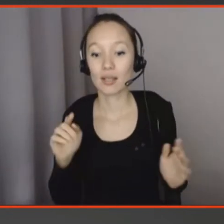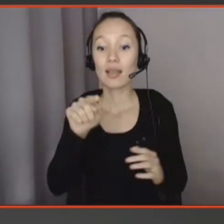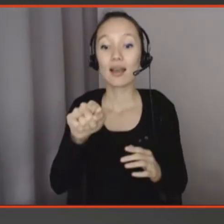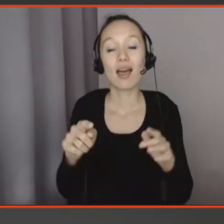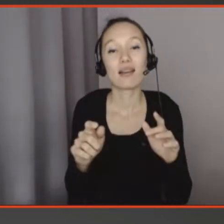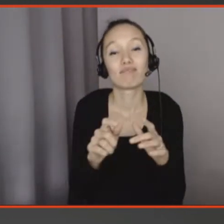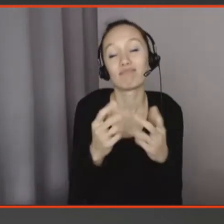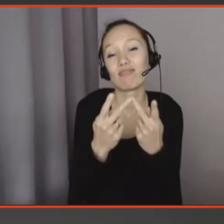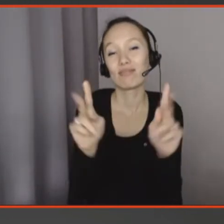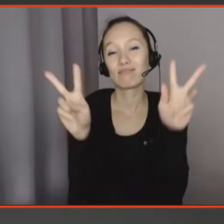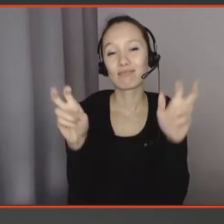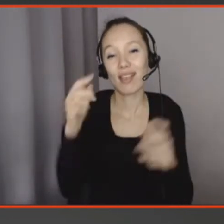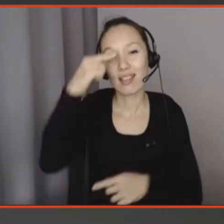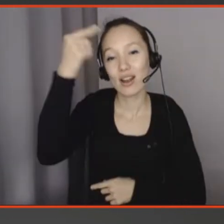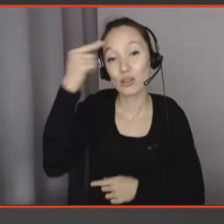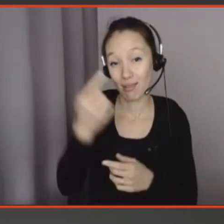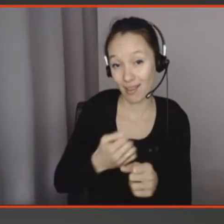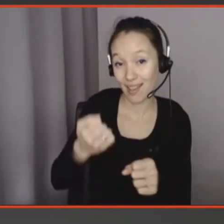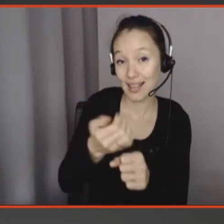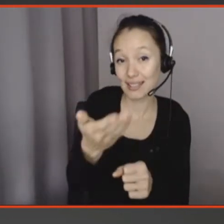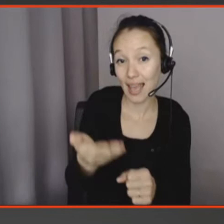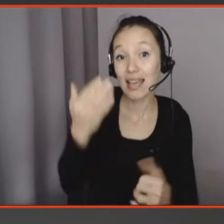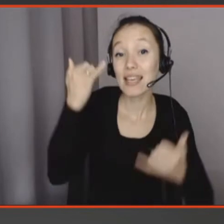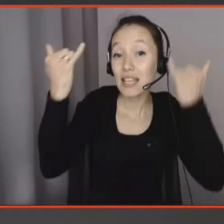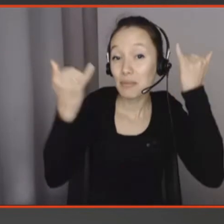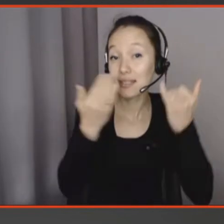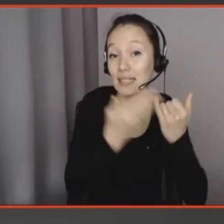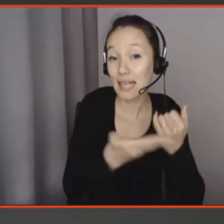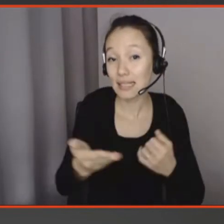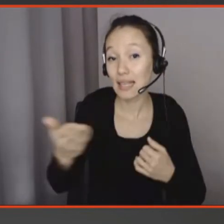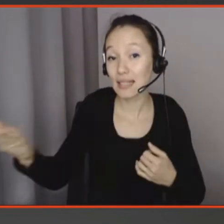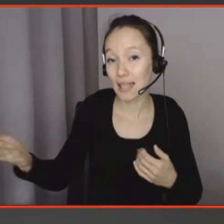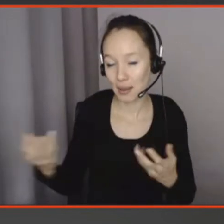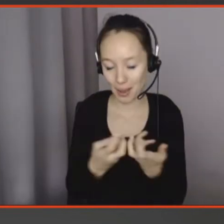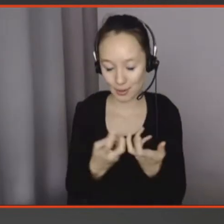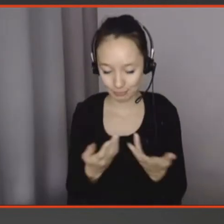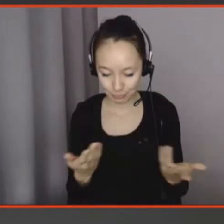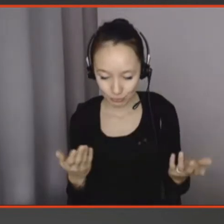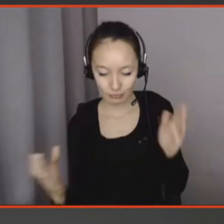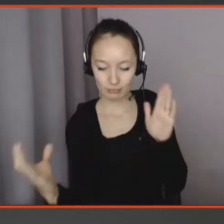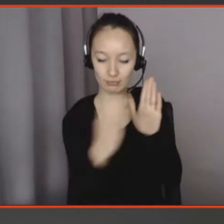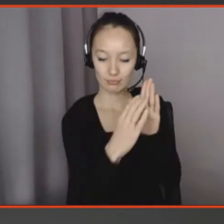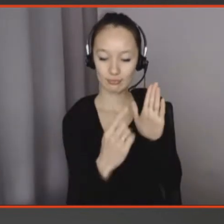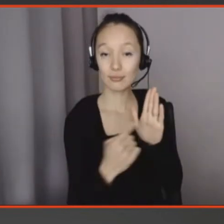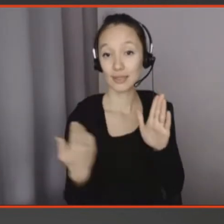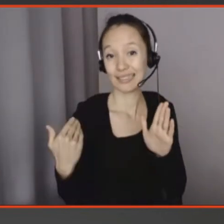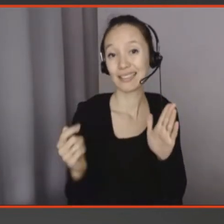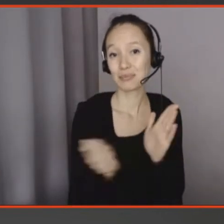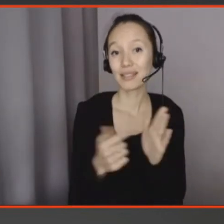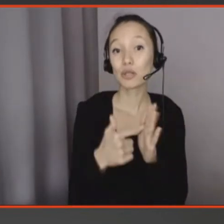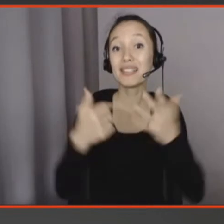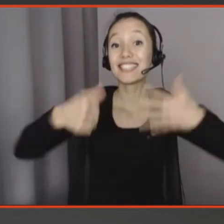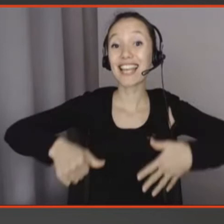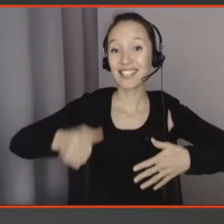? Sur le côté vous voyez ici un article qui est écrit en 2016, c'était une fiction en 2016